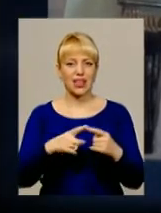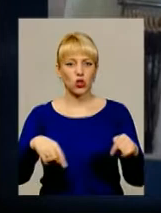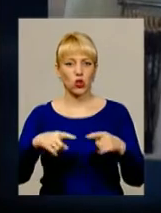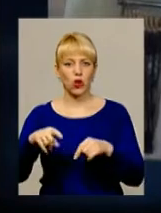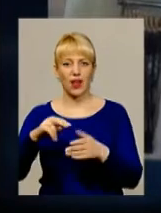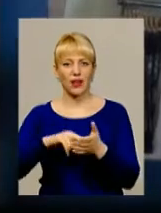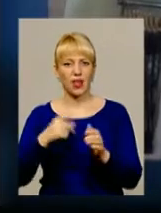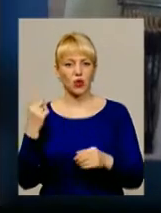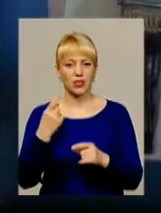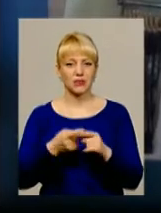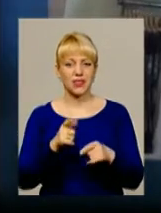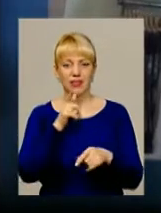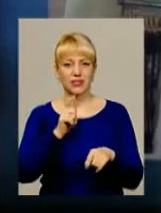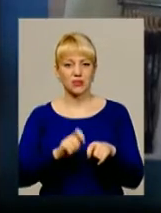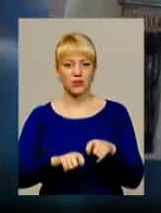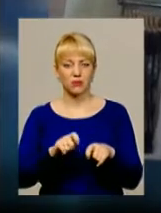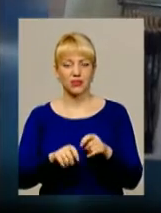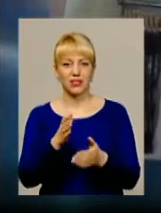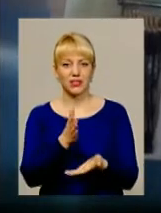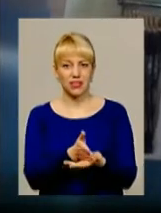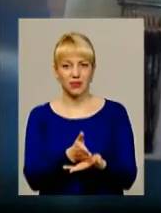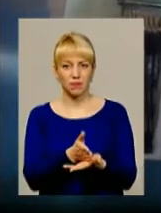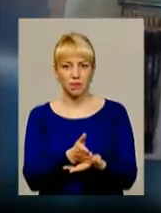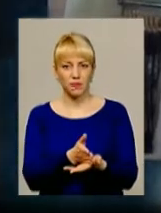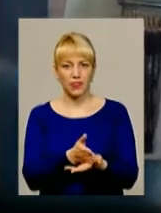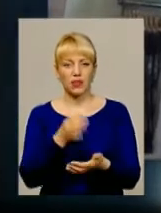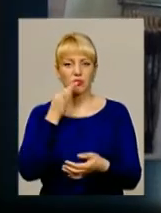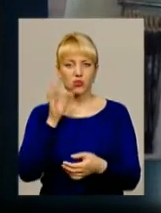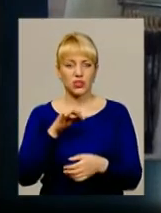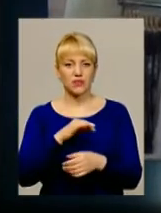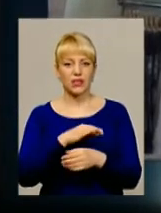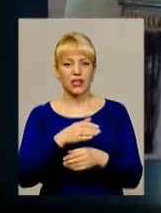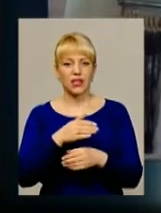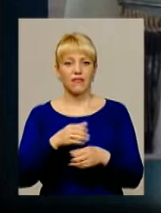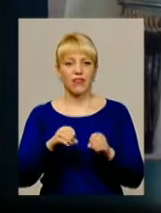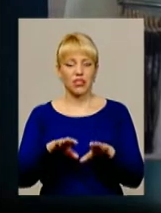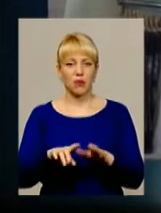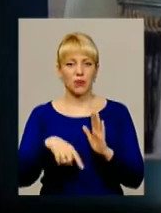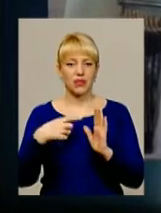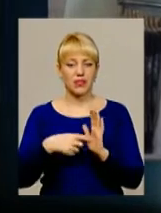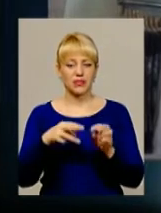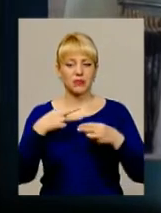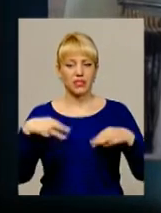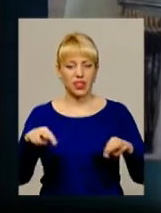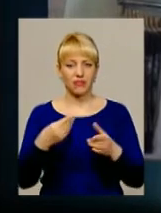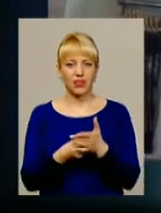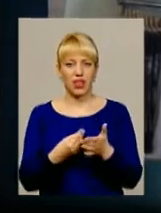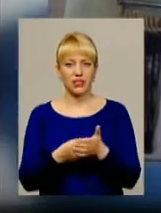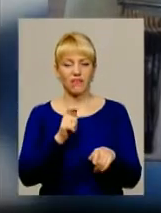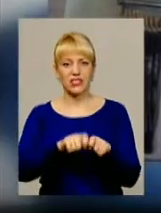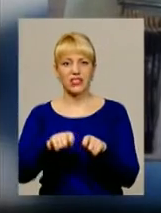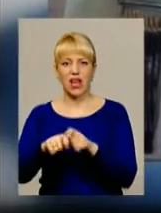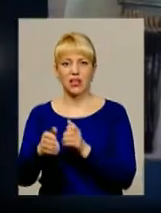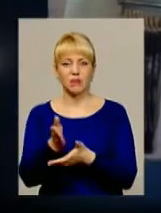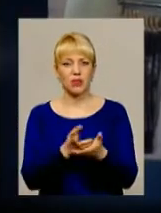цей експеримент. Є досі вирішені питання з Міністерством фінансів, фіскальними службами, як